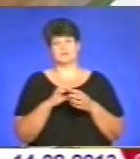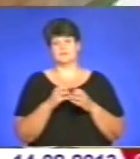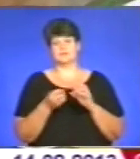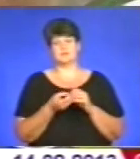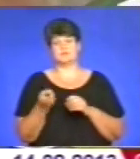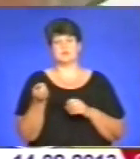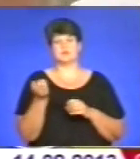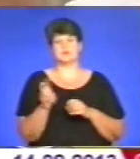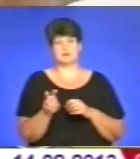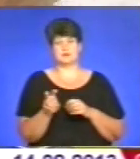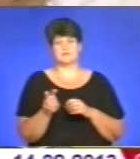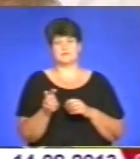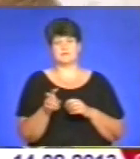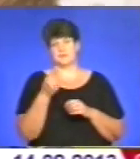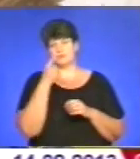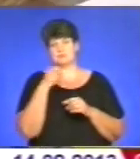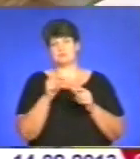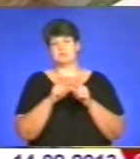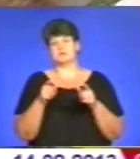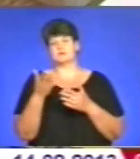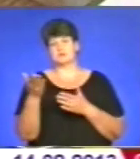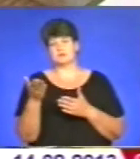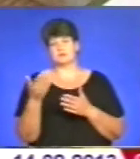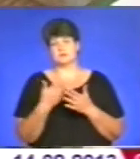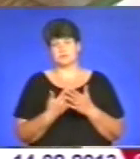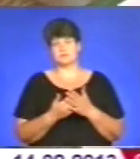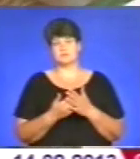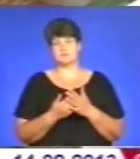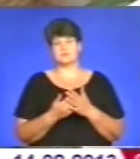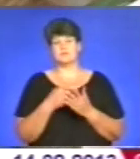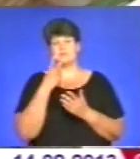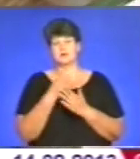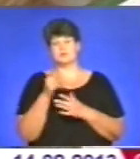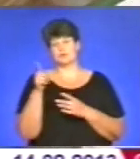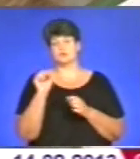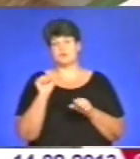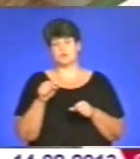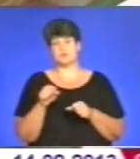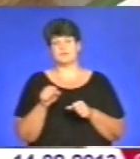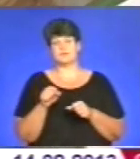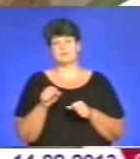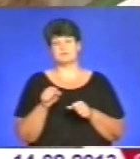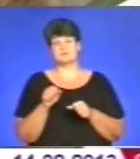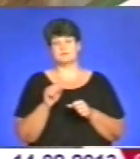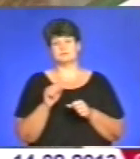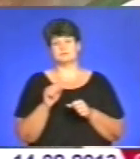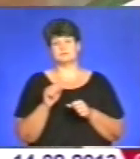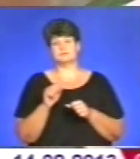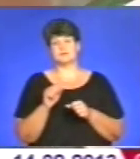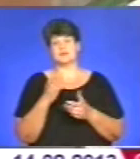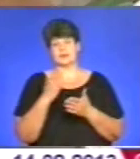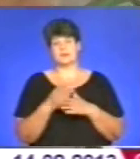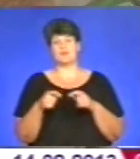наприклад, на найближчий магазин, вбачали, що там можливі, як вам сказати, якісь явні